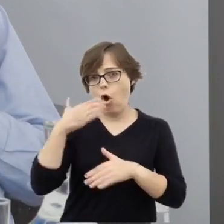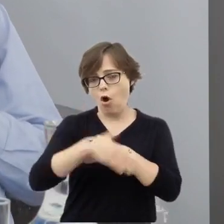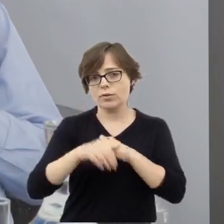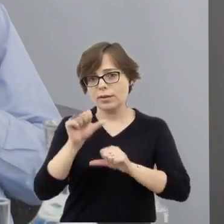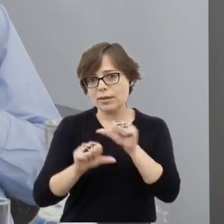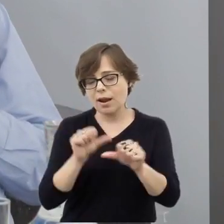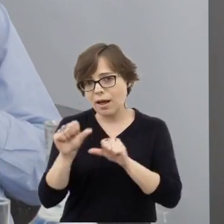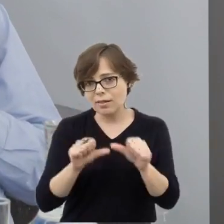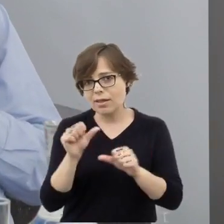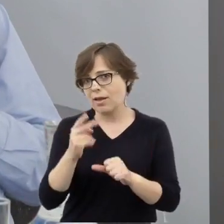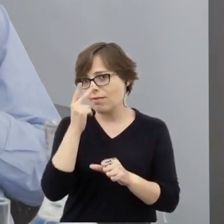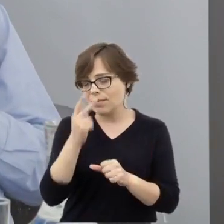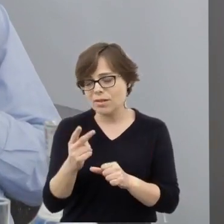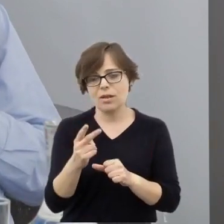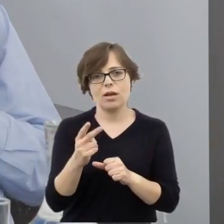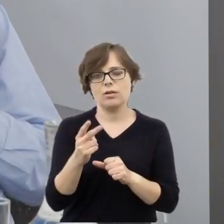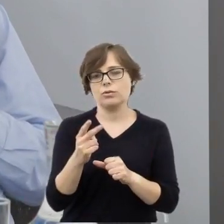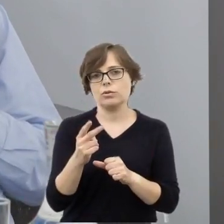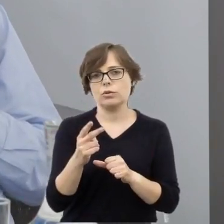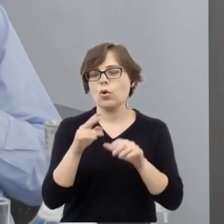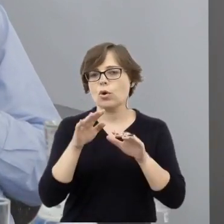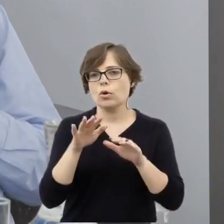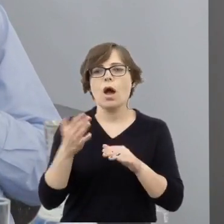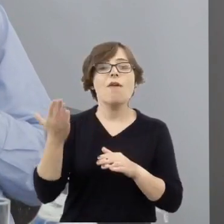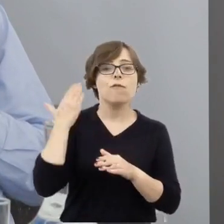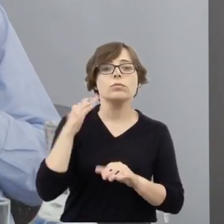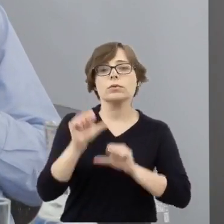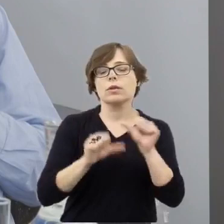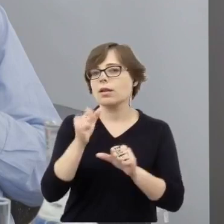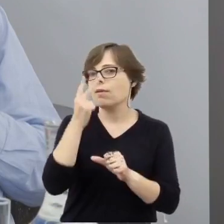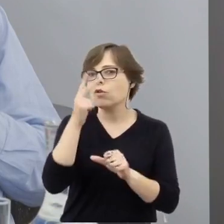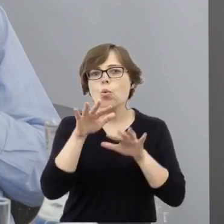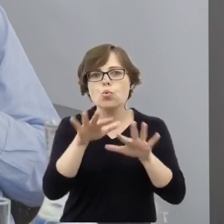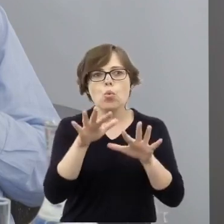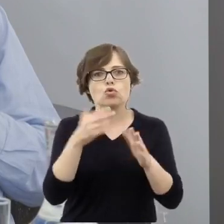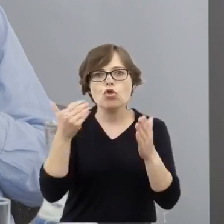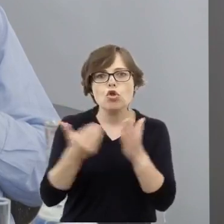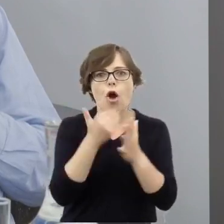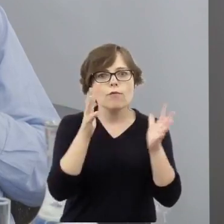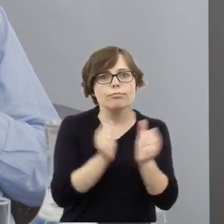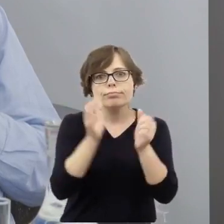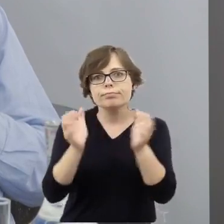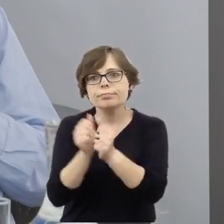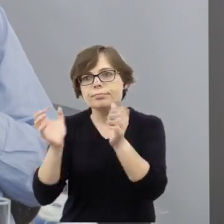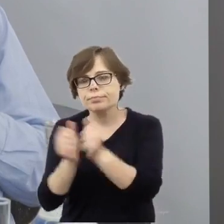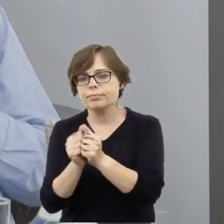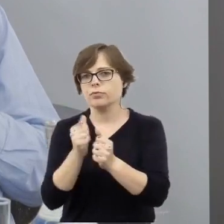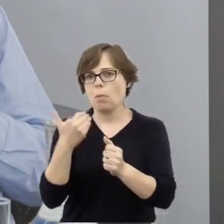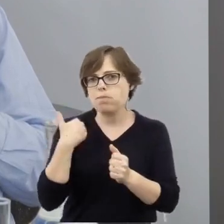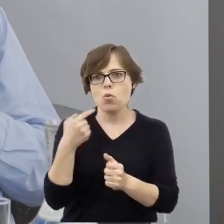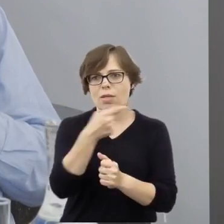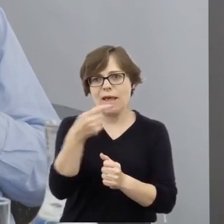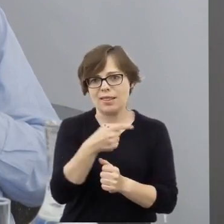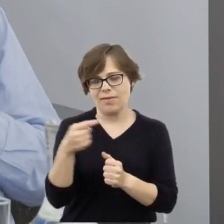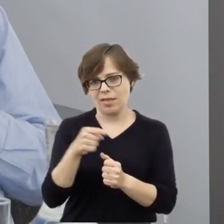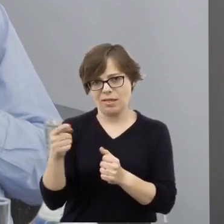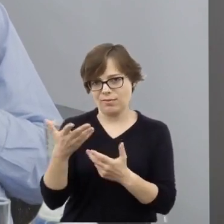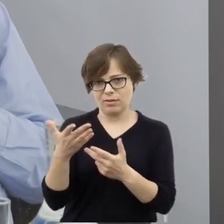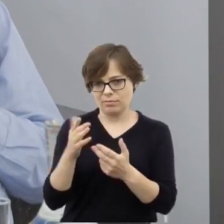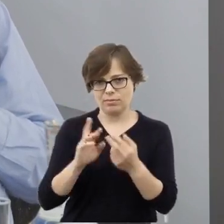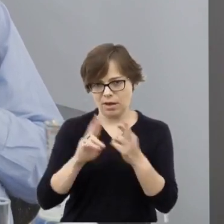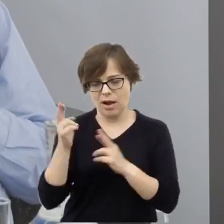wieloma nowymi ustaleniami odnośnie tych zjawisk negatywnych. W każdym bądź razie